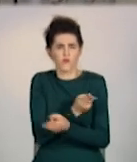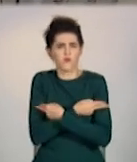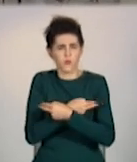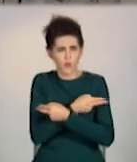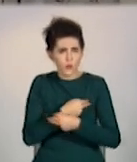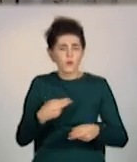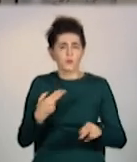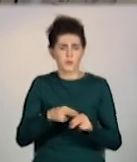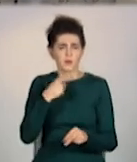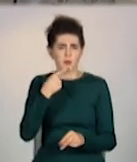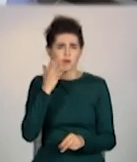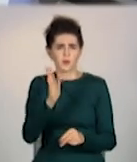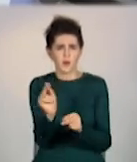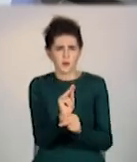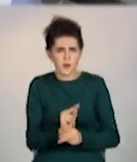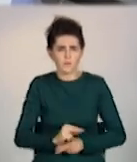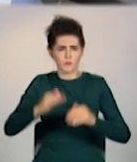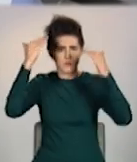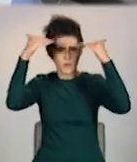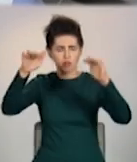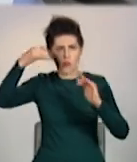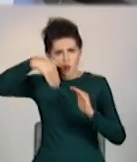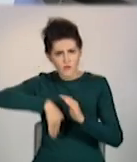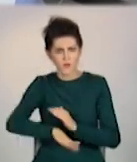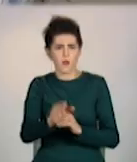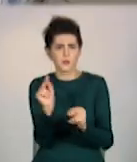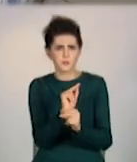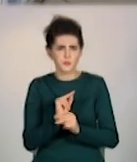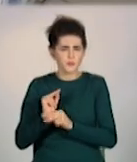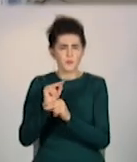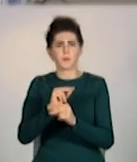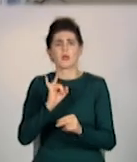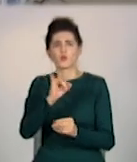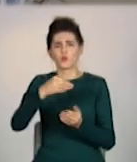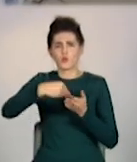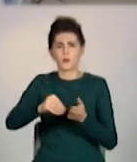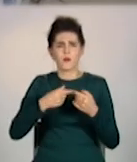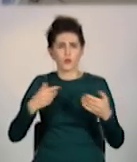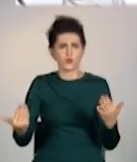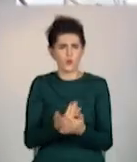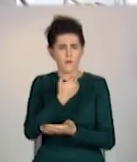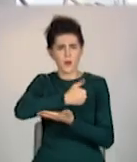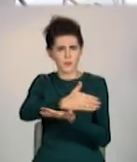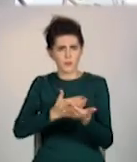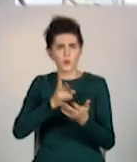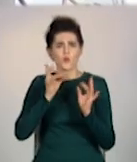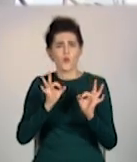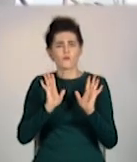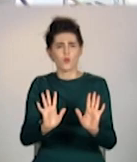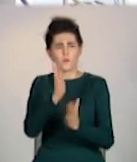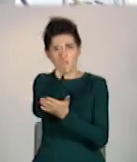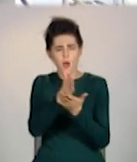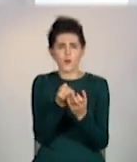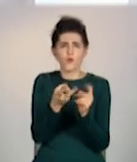термомодернізацію від подвалу до покрівлі. Також відремонтували приміщення та закупили нове обладнання. Однак лише в половині будівлі іншу і